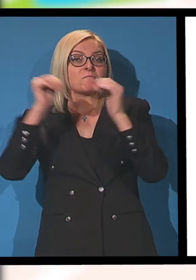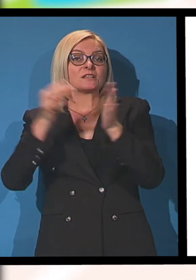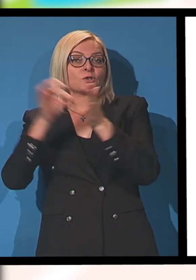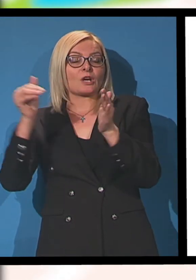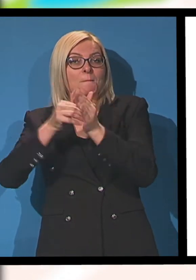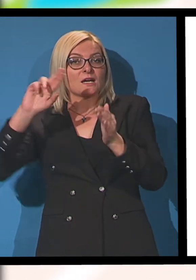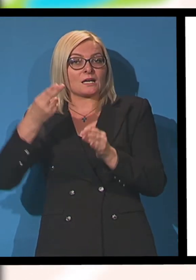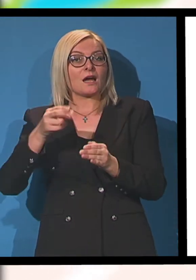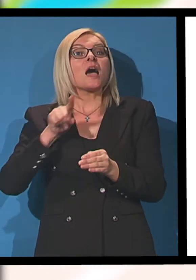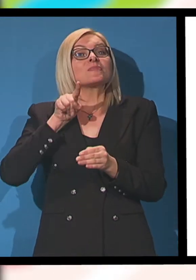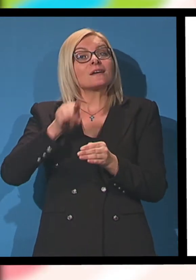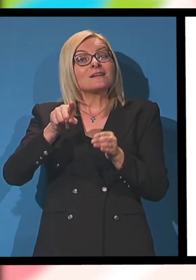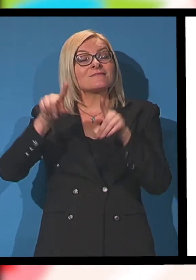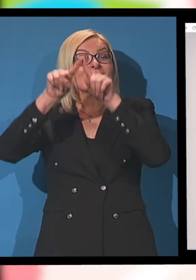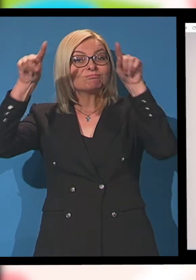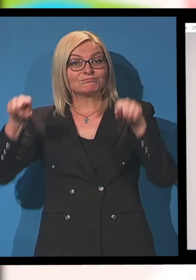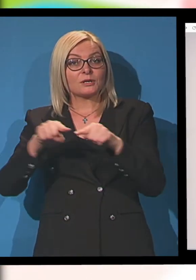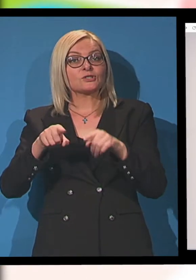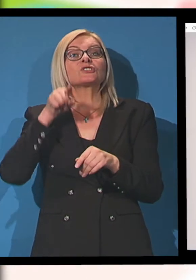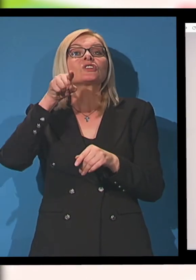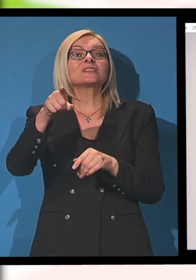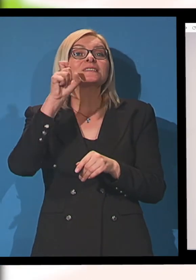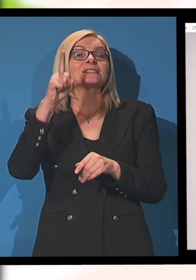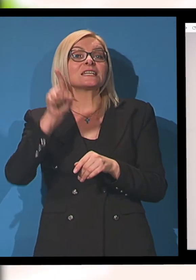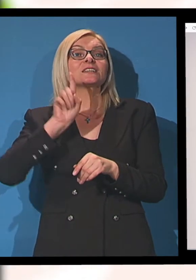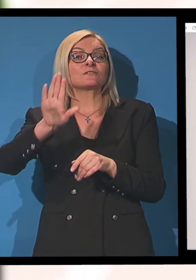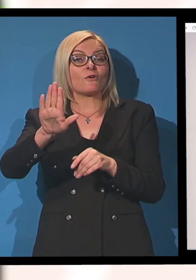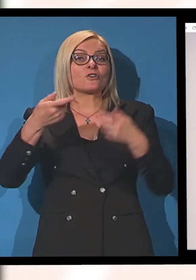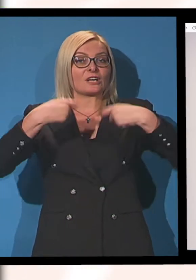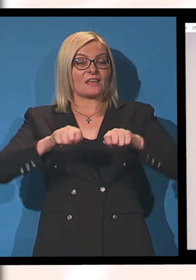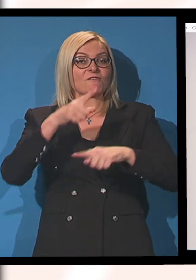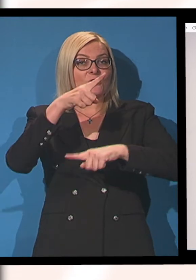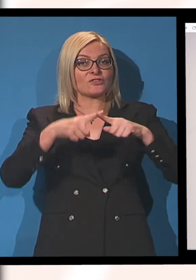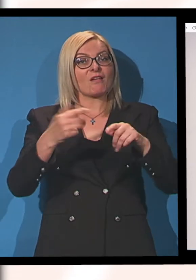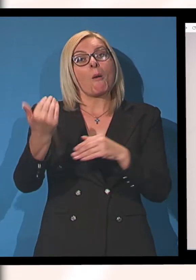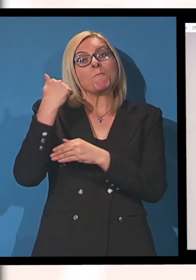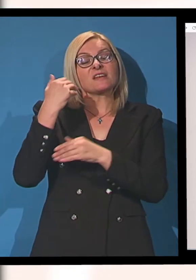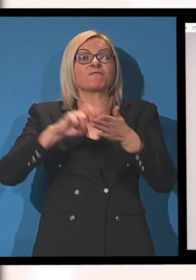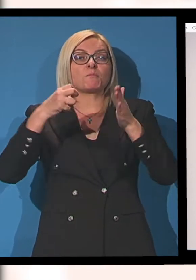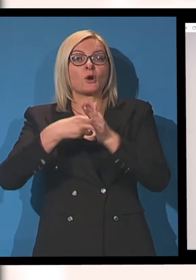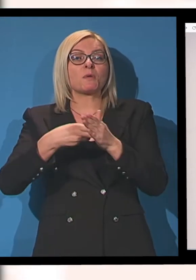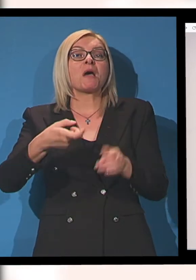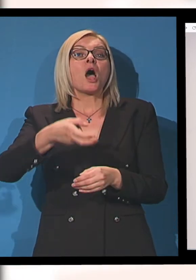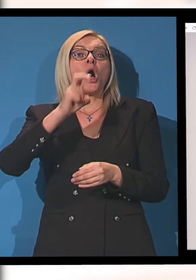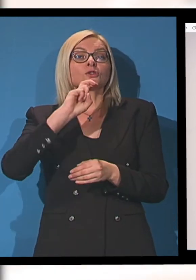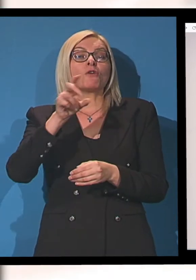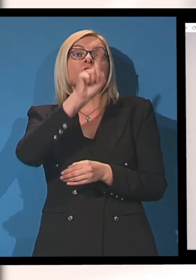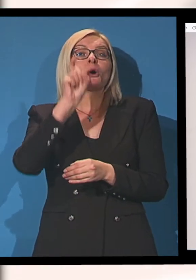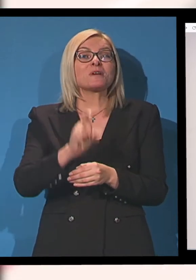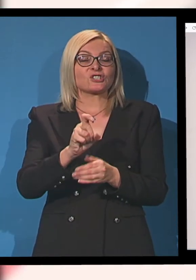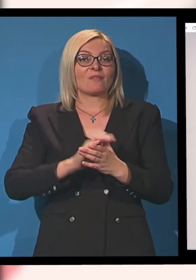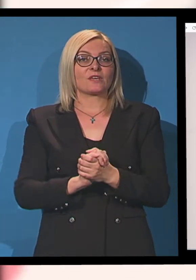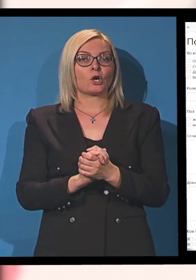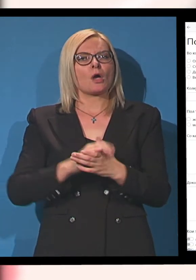.mk да кликнете на прозорецот Ти си твојот град. Во делот Пријави проблем, одговори го